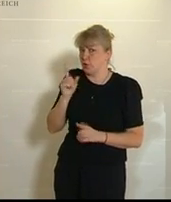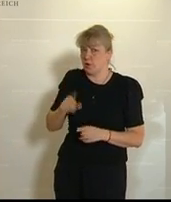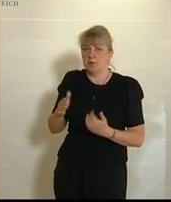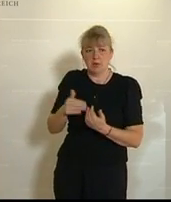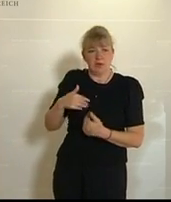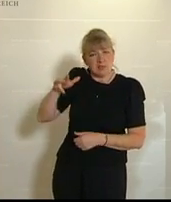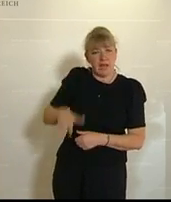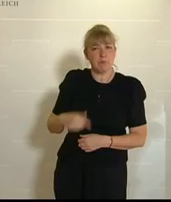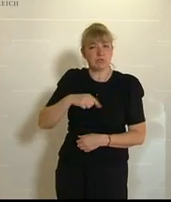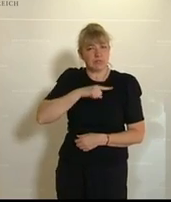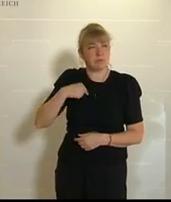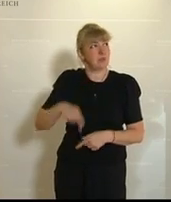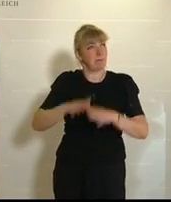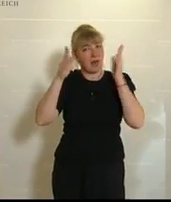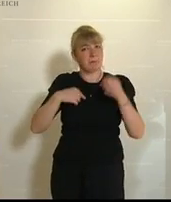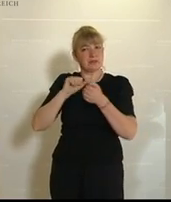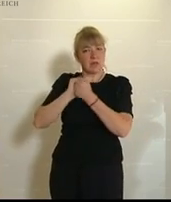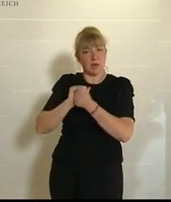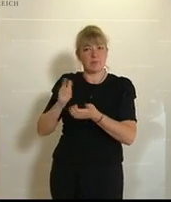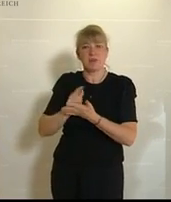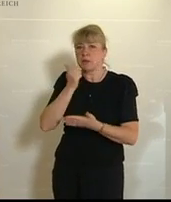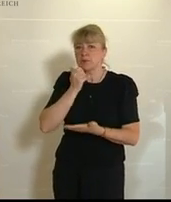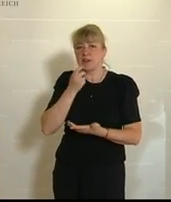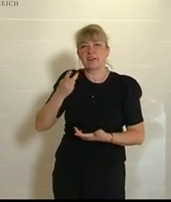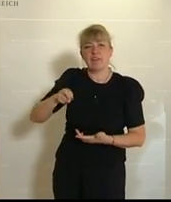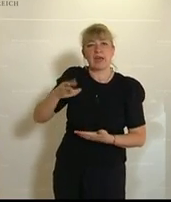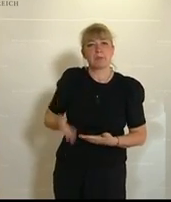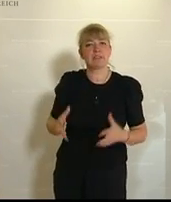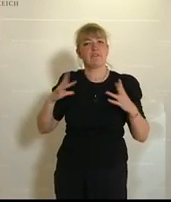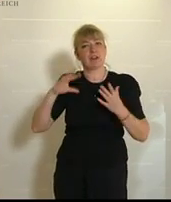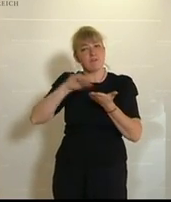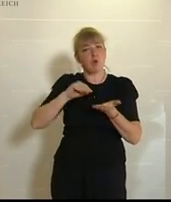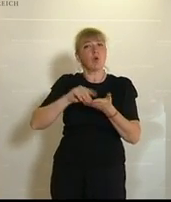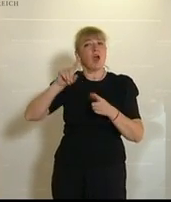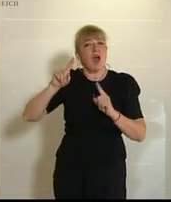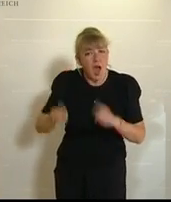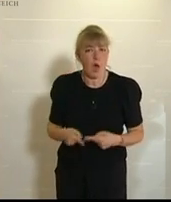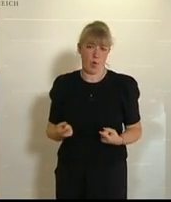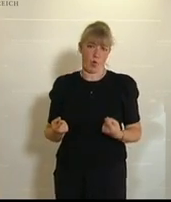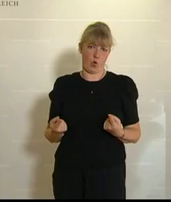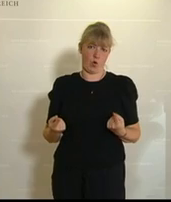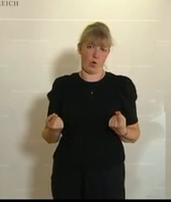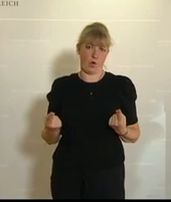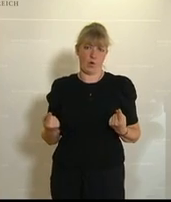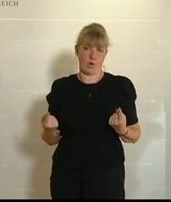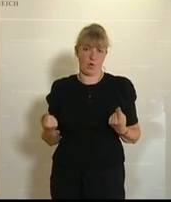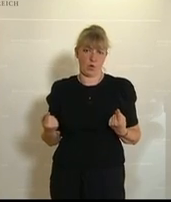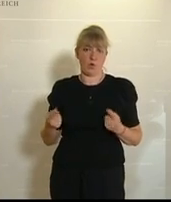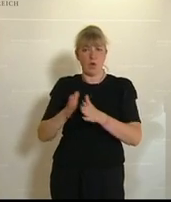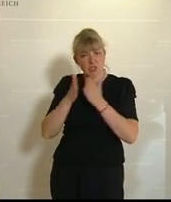Monate gekämpft hier im Hohen Haus, dass die privaten Vermieter von Ferienwohnungen auch, bitte, auch